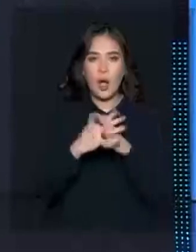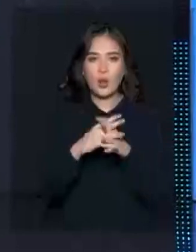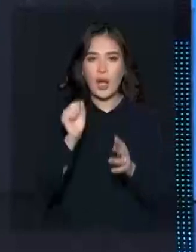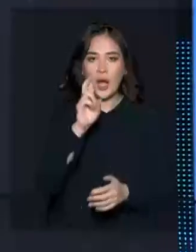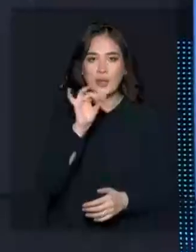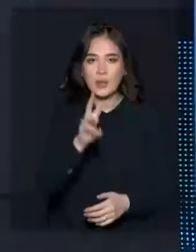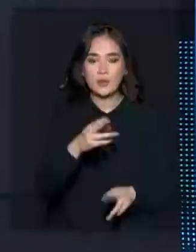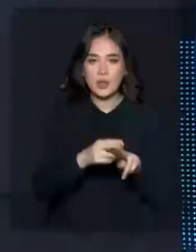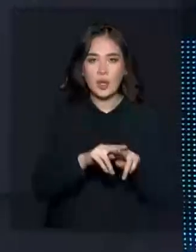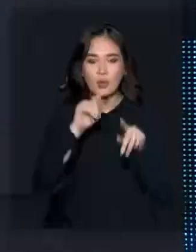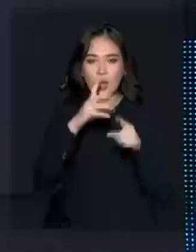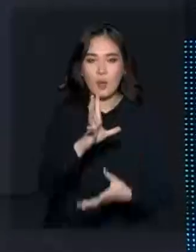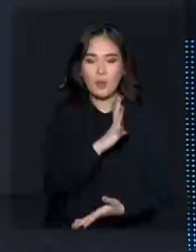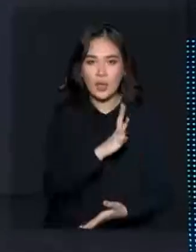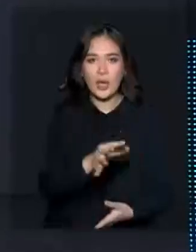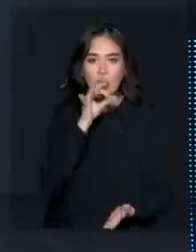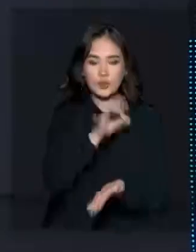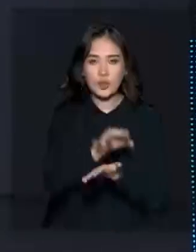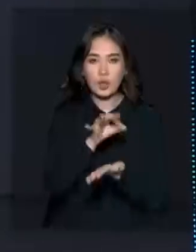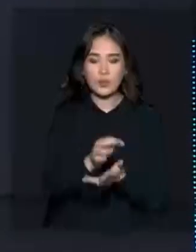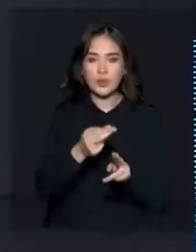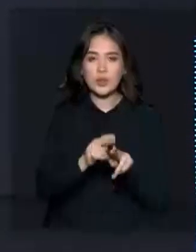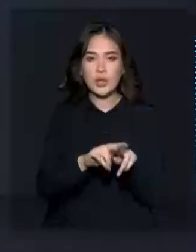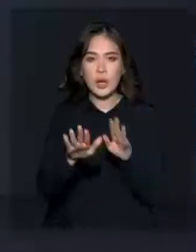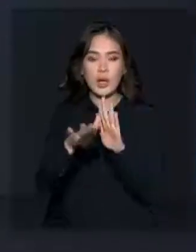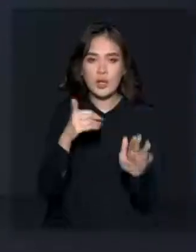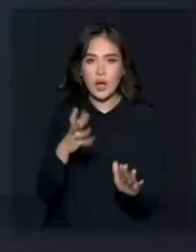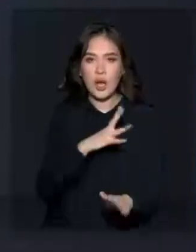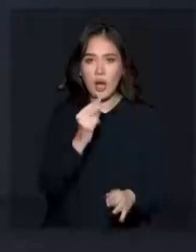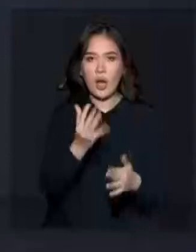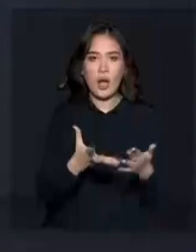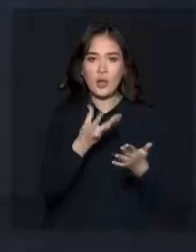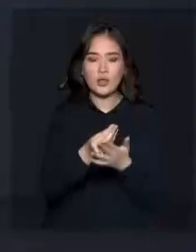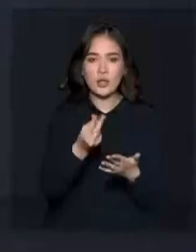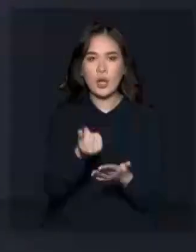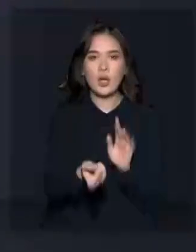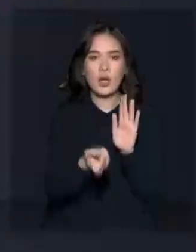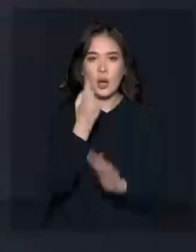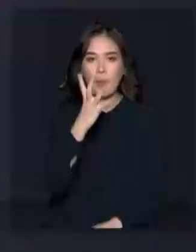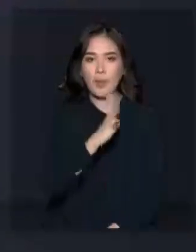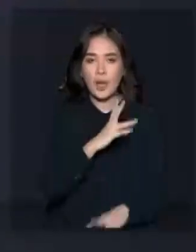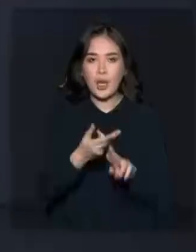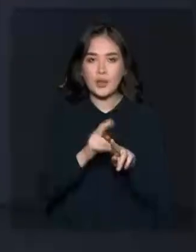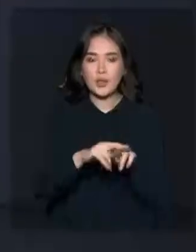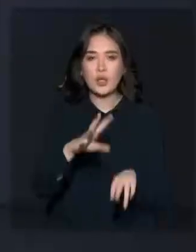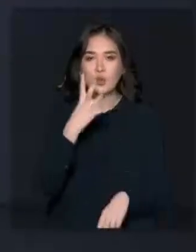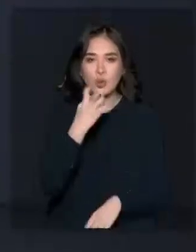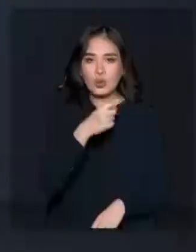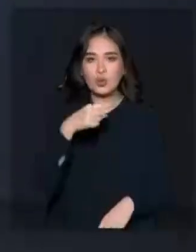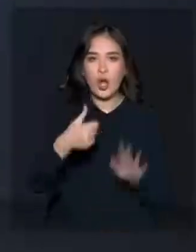әлім жетті көрсеткен. Қылмыстық жауып кершілікке тартамын деп қорқытып ақша талап еткен. Амалы ғырған шененіктер